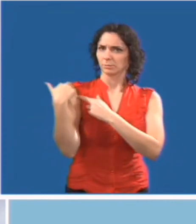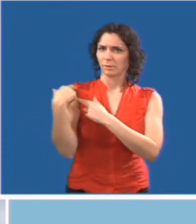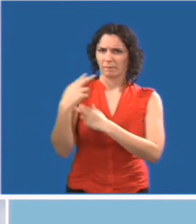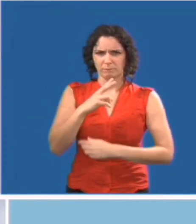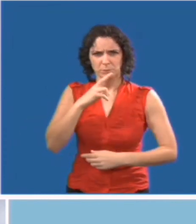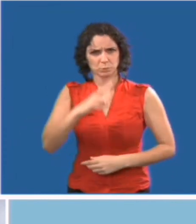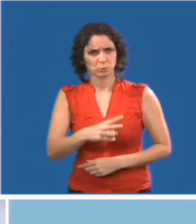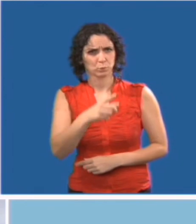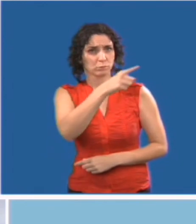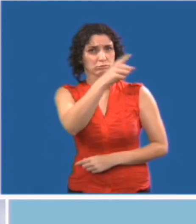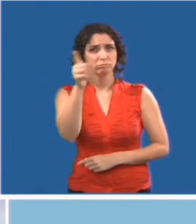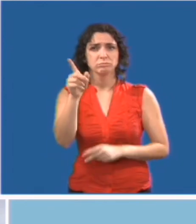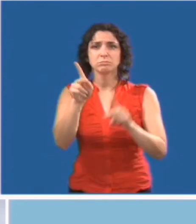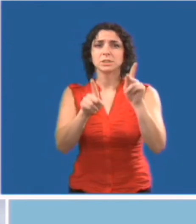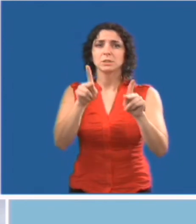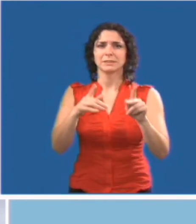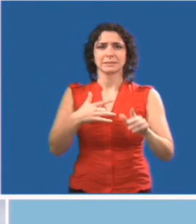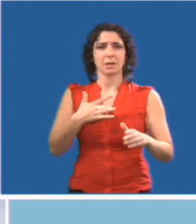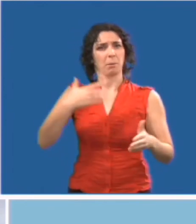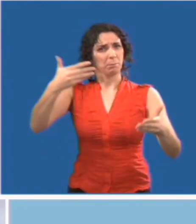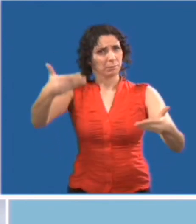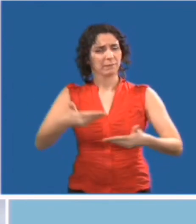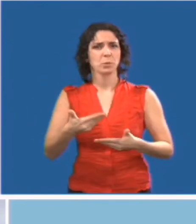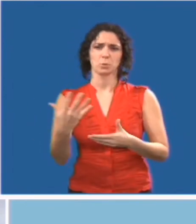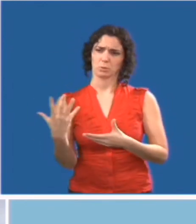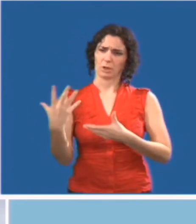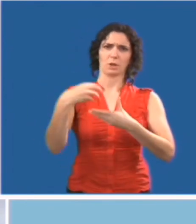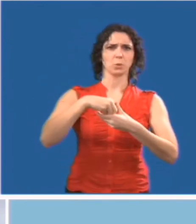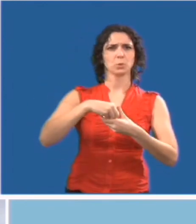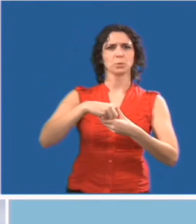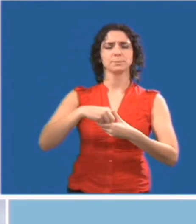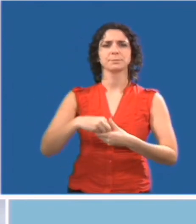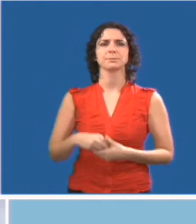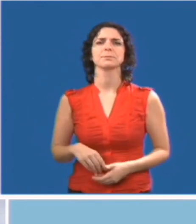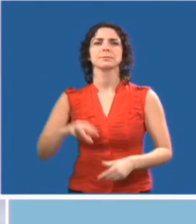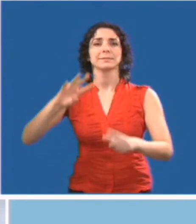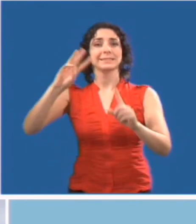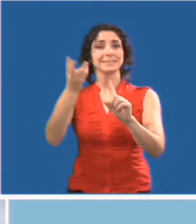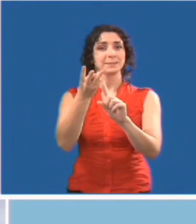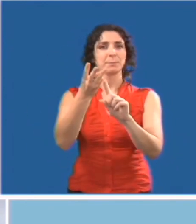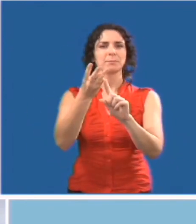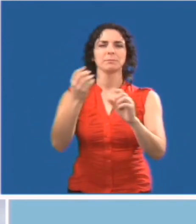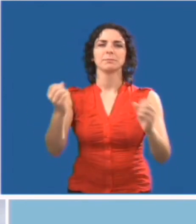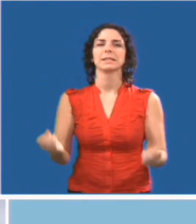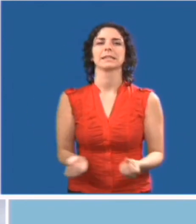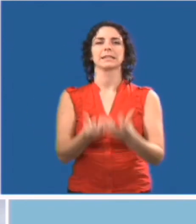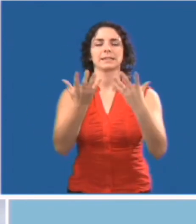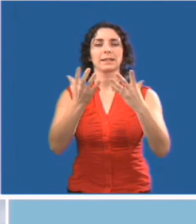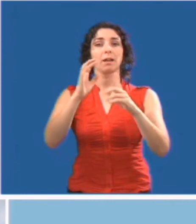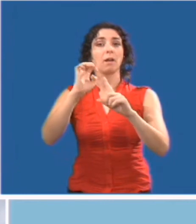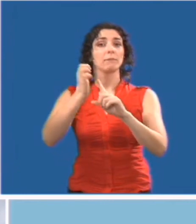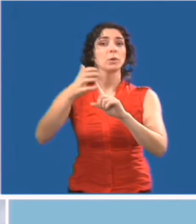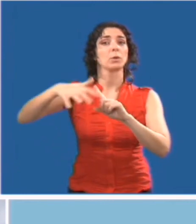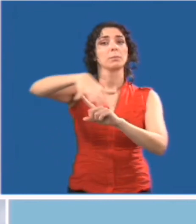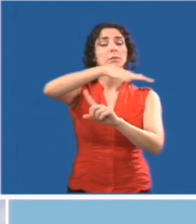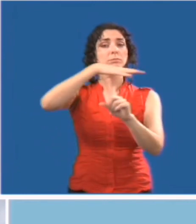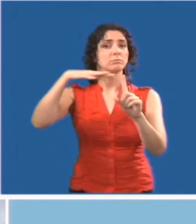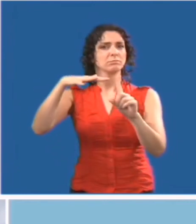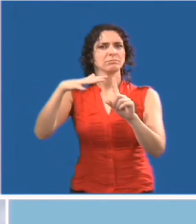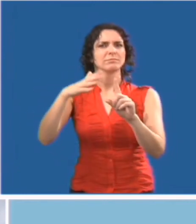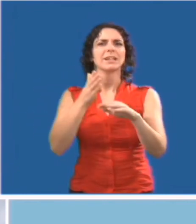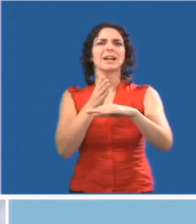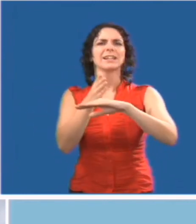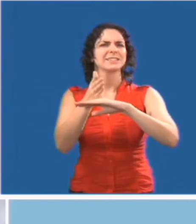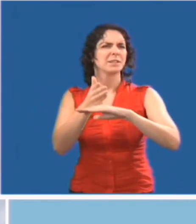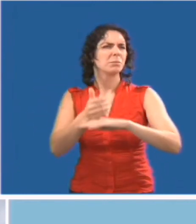qui vous revient pour que les gens se sentent accueillis et inclus. Certaines façons de rendre l